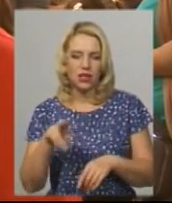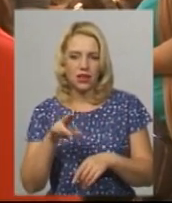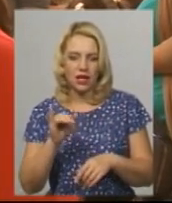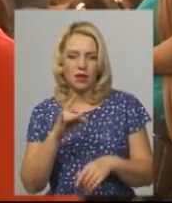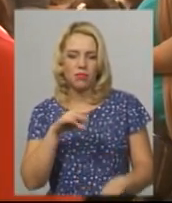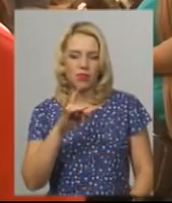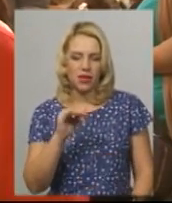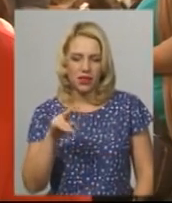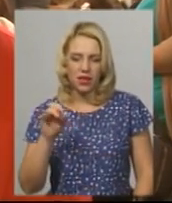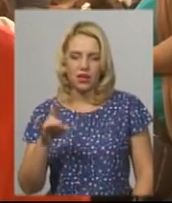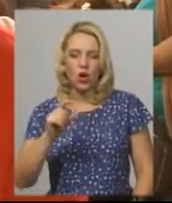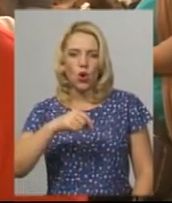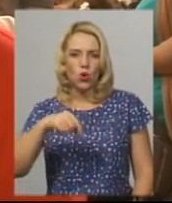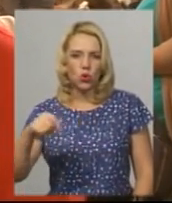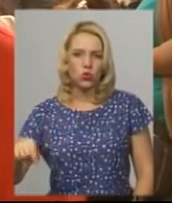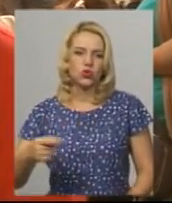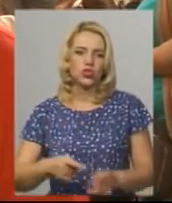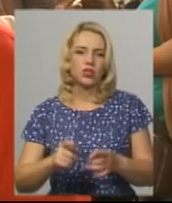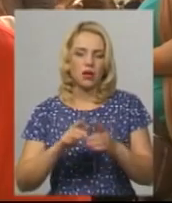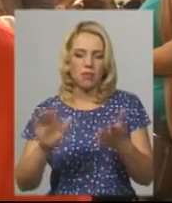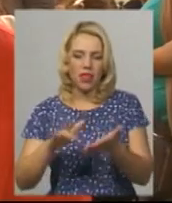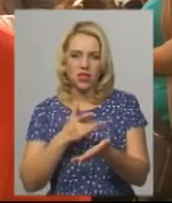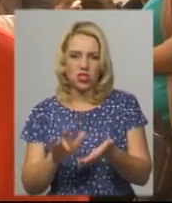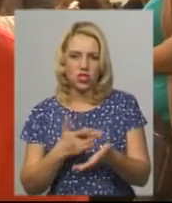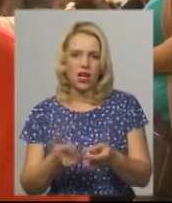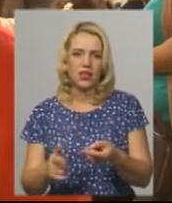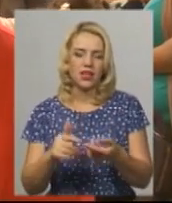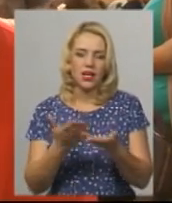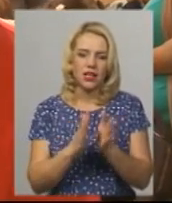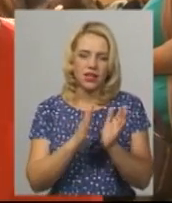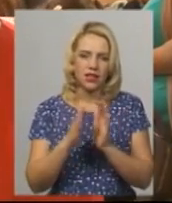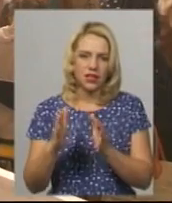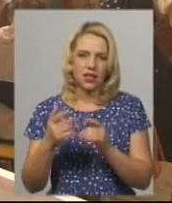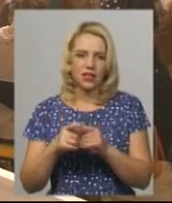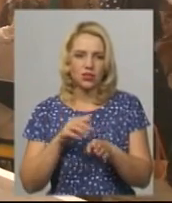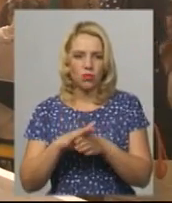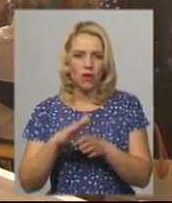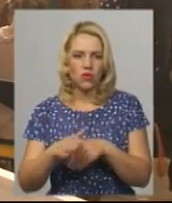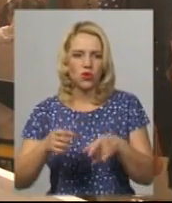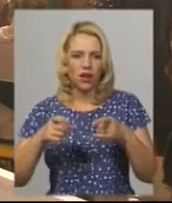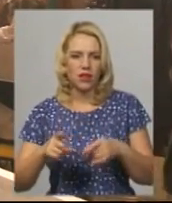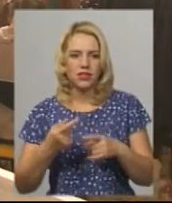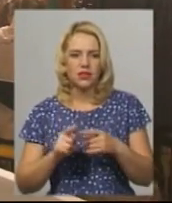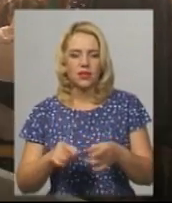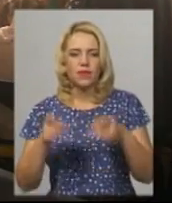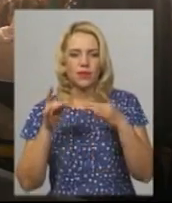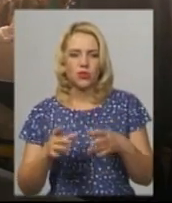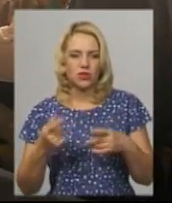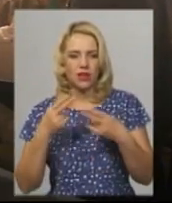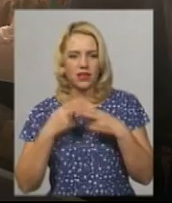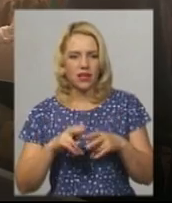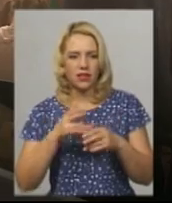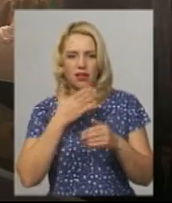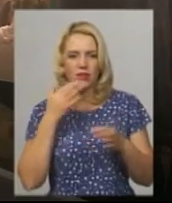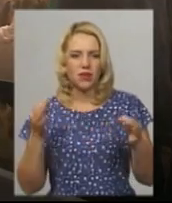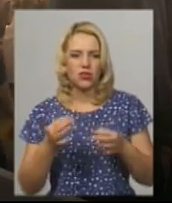ручки, плотер, графічні планшети, електронні книги з доповненою реальністю. Вона досить проста техніка, нічого складного в ній